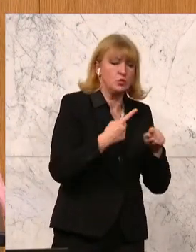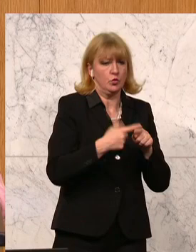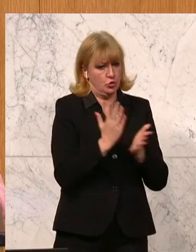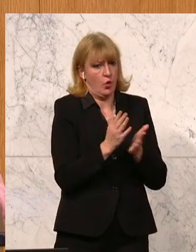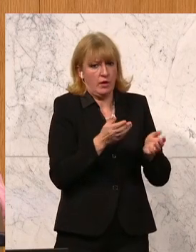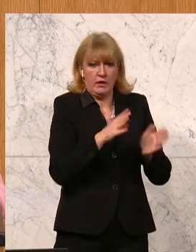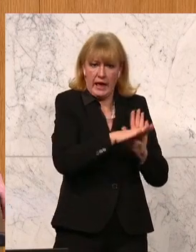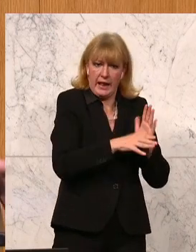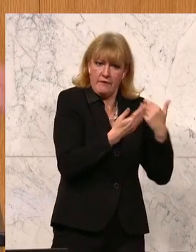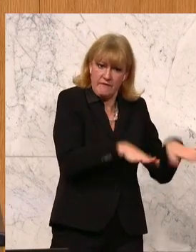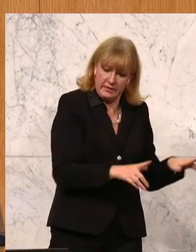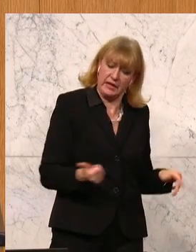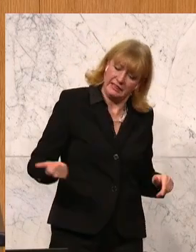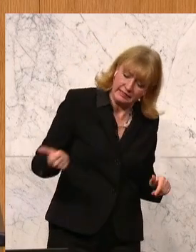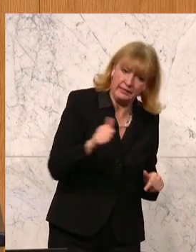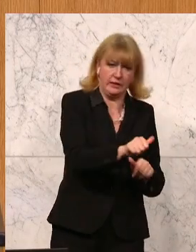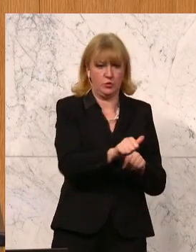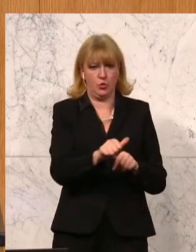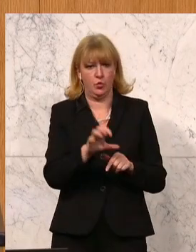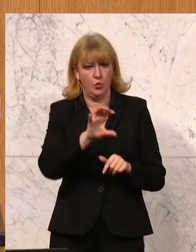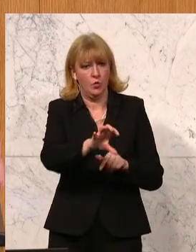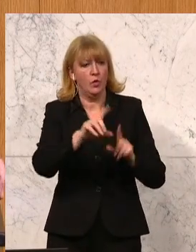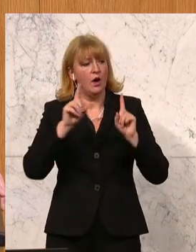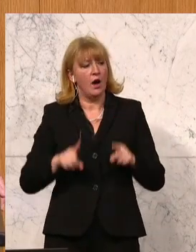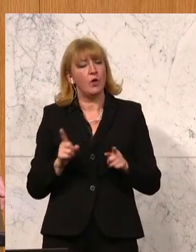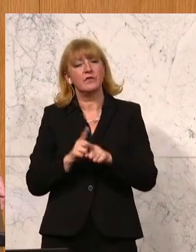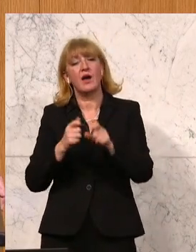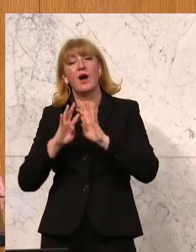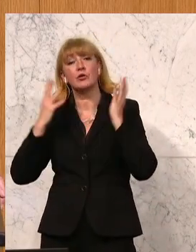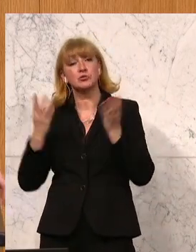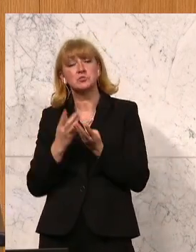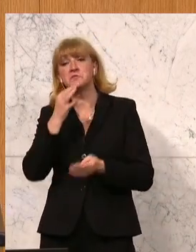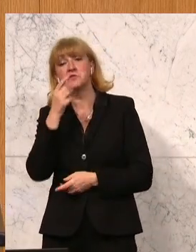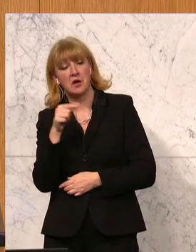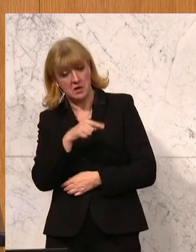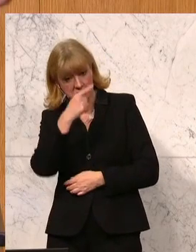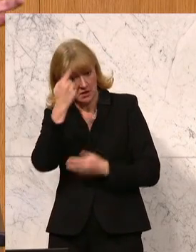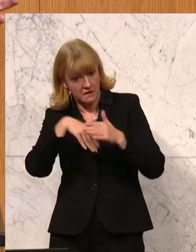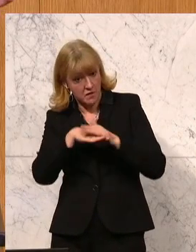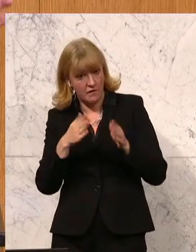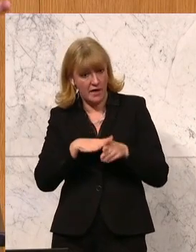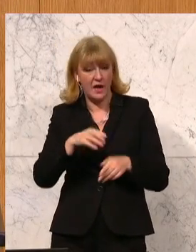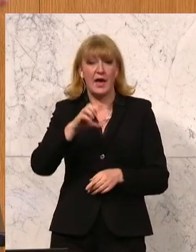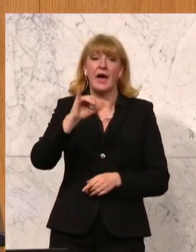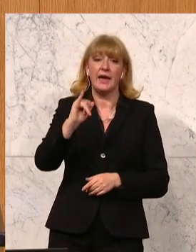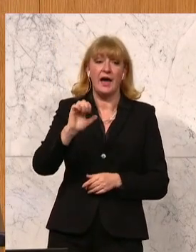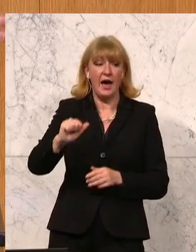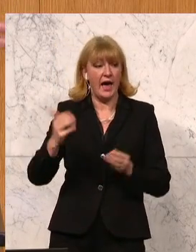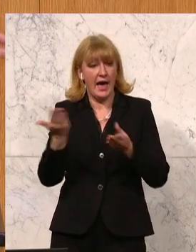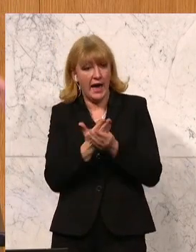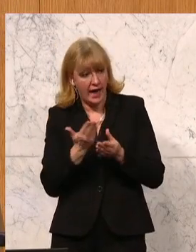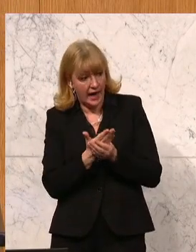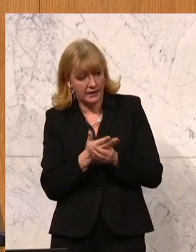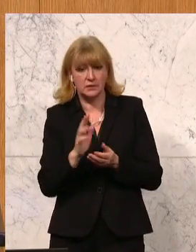geregelt ist. Und es war auch die Fragestellung aus dem Ausschuss heraus, wie sinnvoll ist es, wenn der AI-Act zwar im